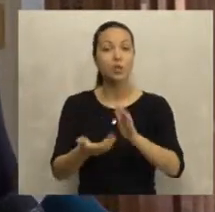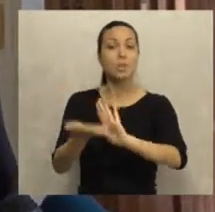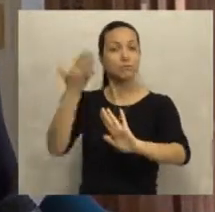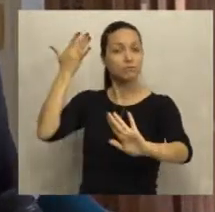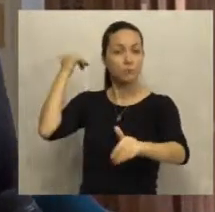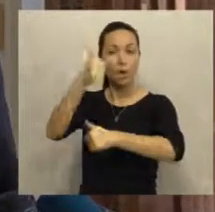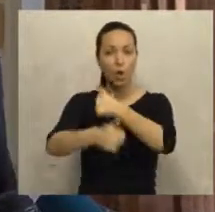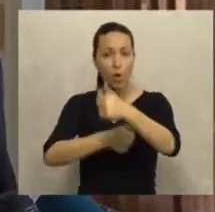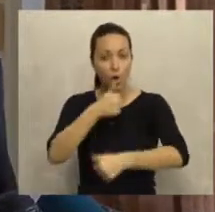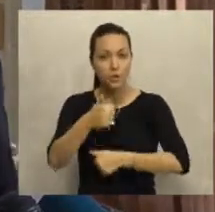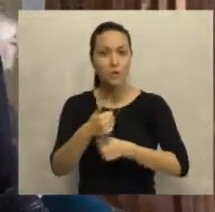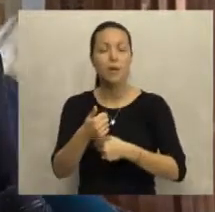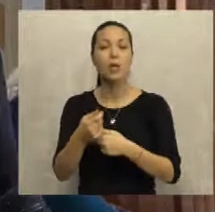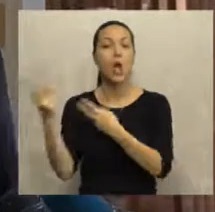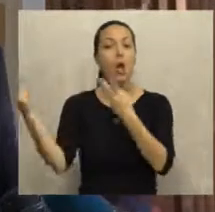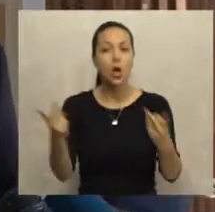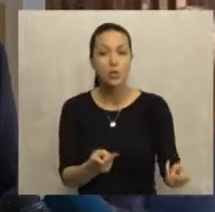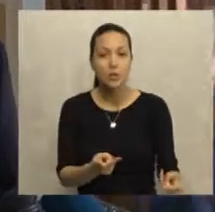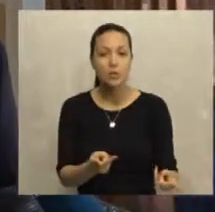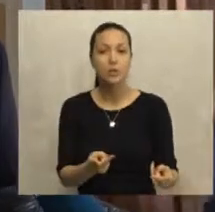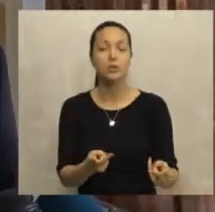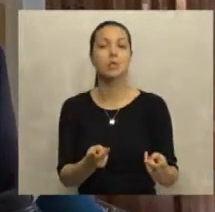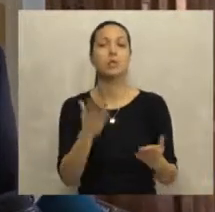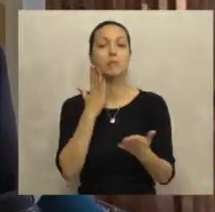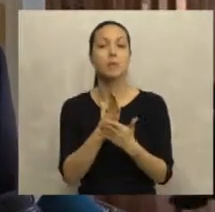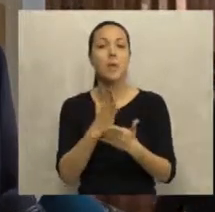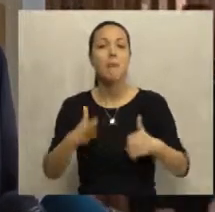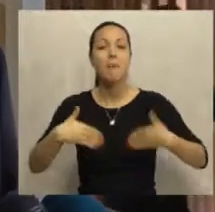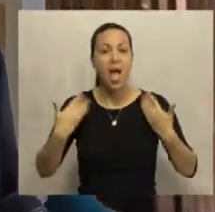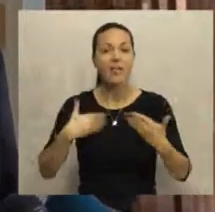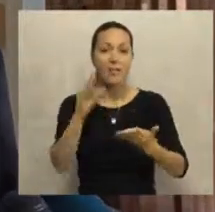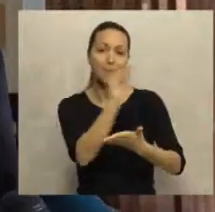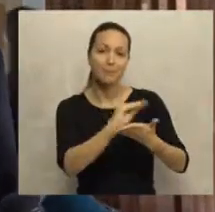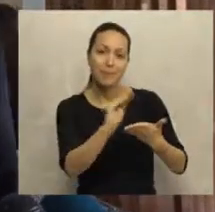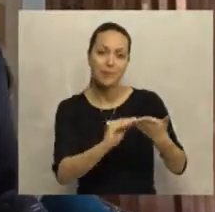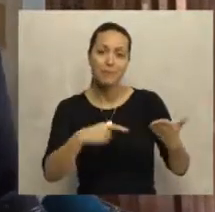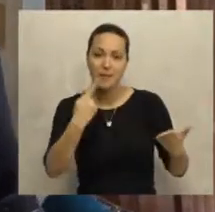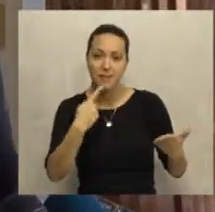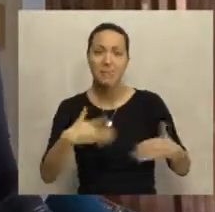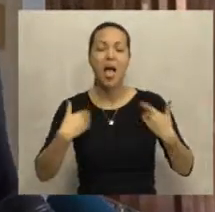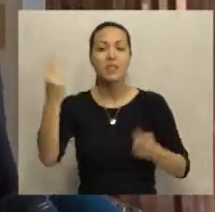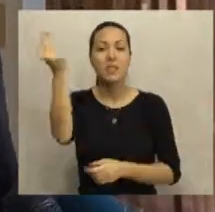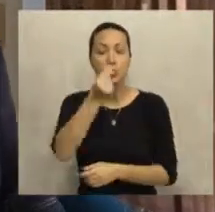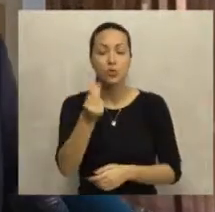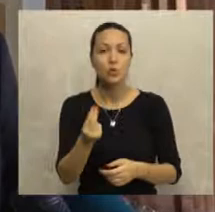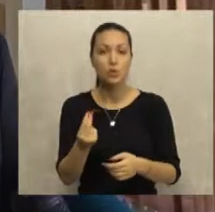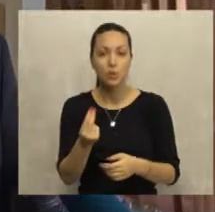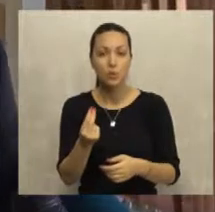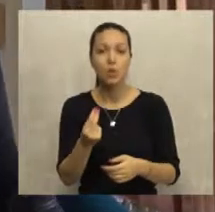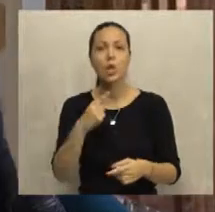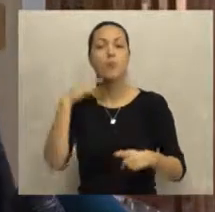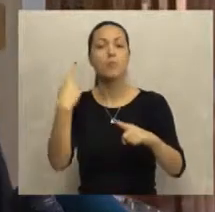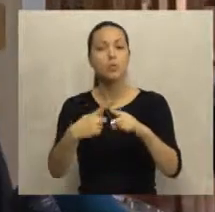ovogodišnji, a i ranjih godina, pretežni gosti Prolični Brankovi dana jesu mladi pesnici i mladi umetnici, uz